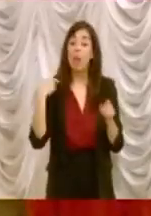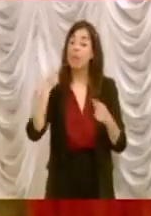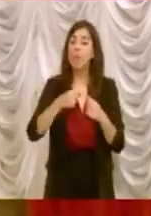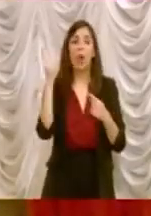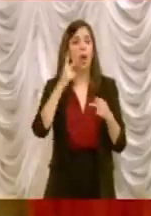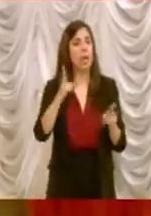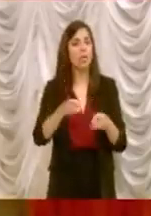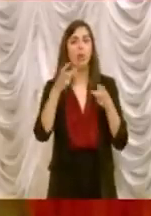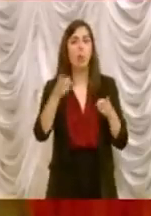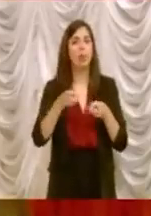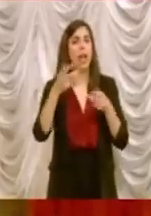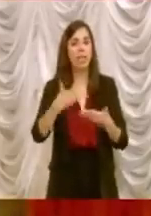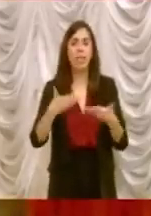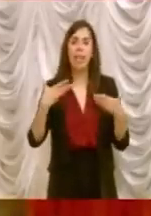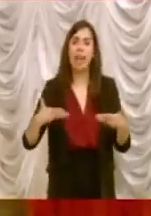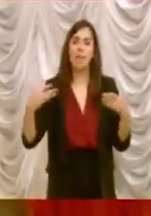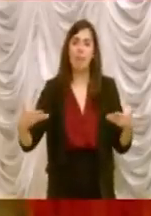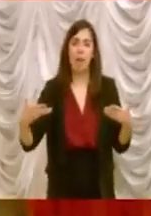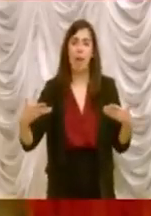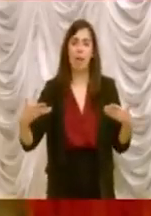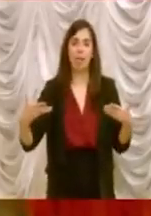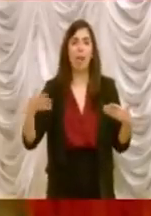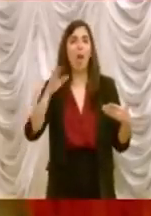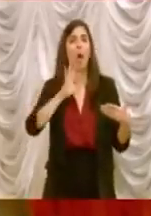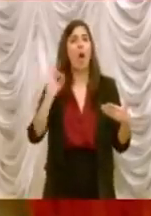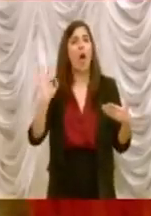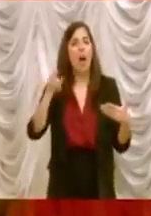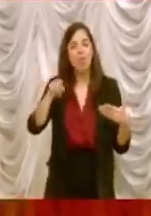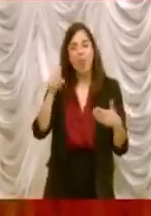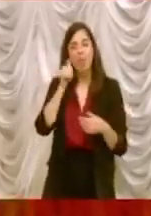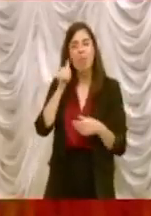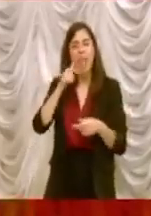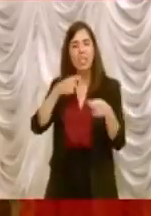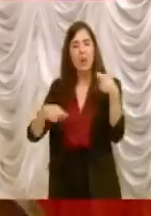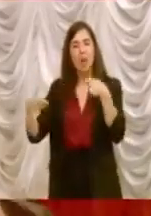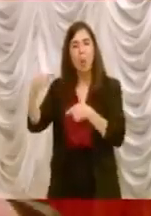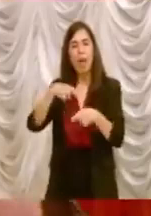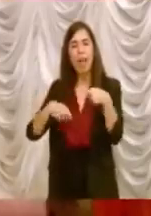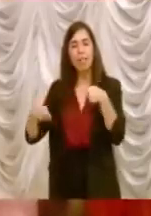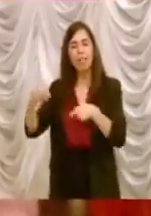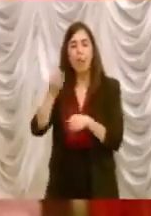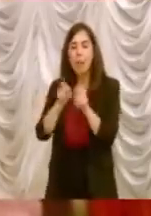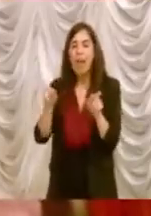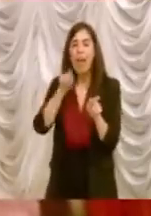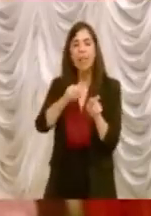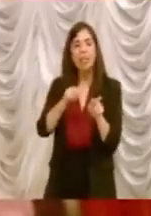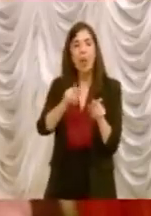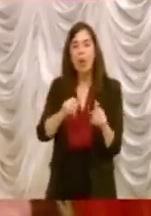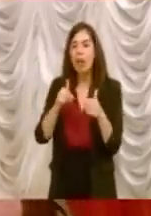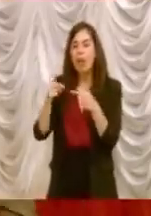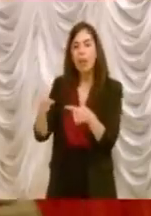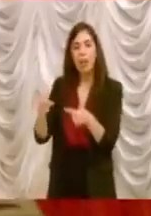sfruttati nelle campagne o anche nelle così false cooperative, dove venivano date persone